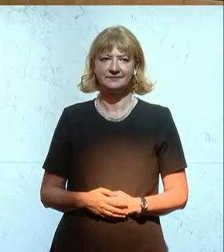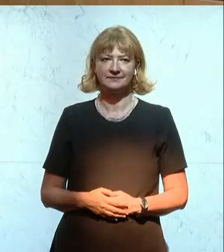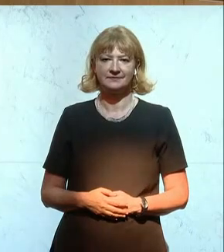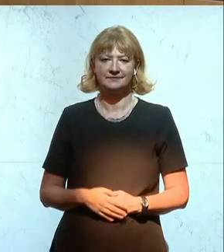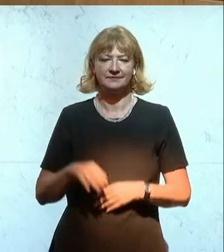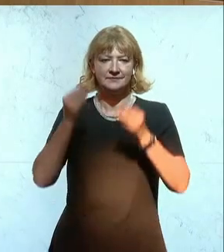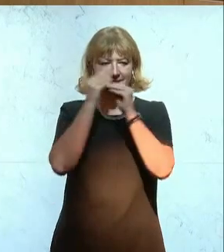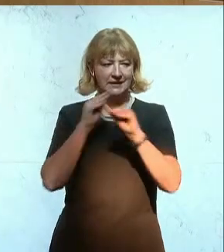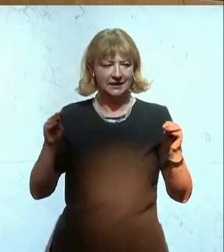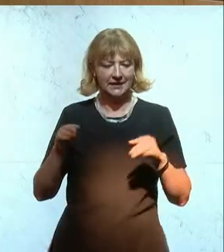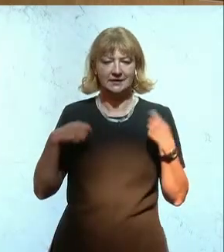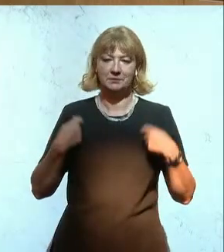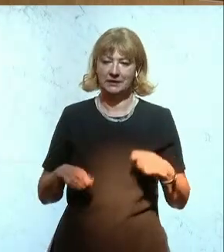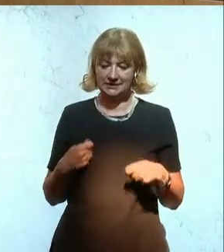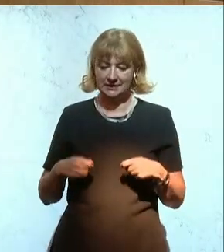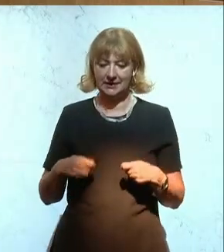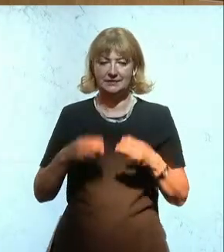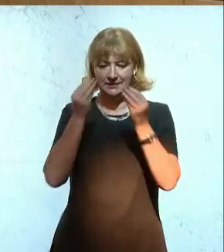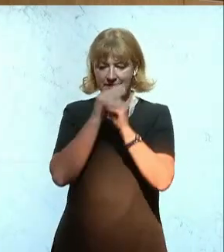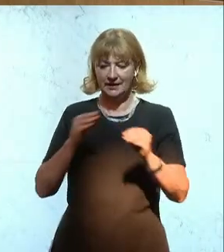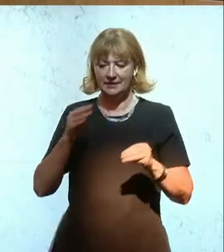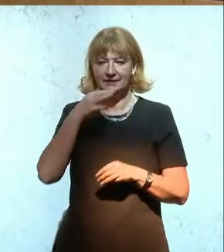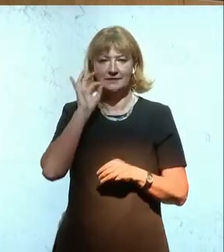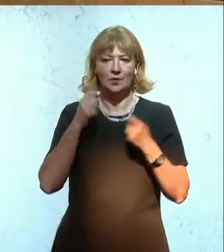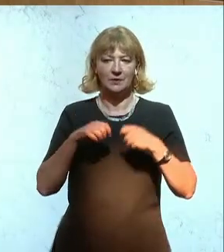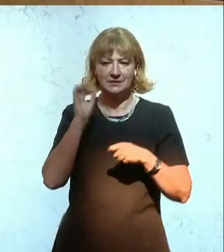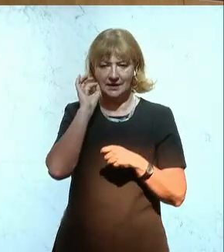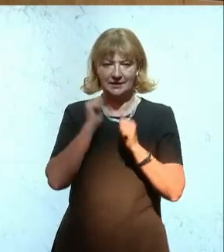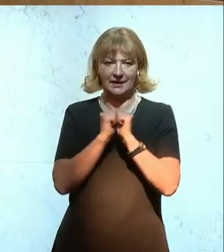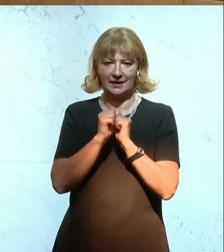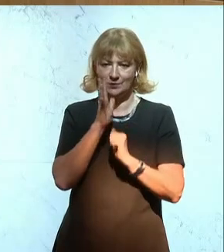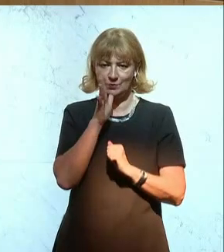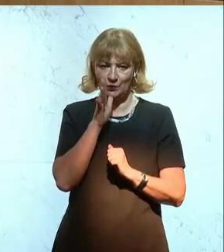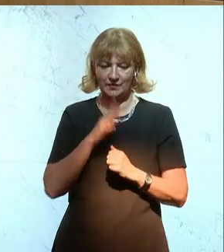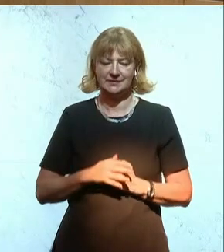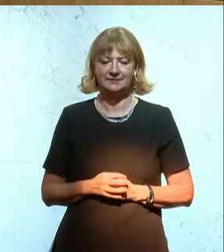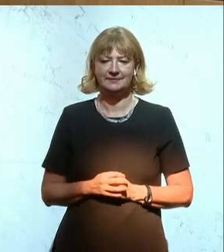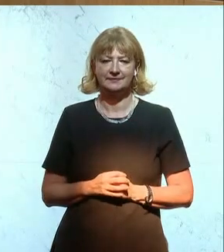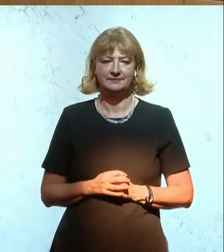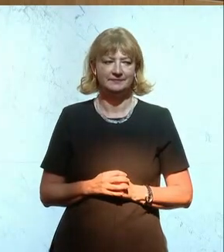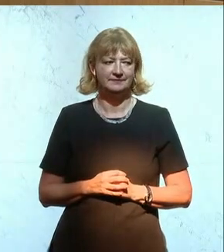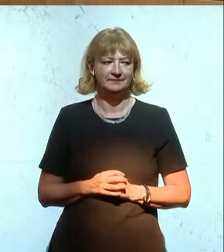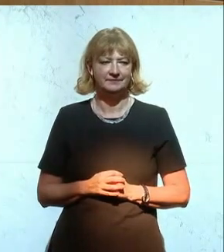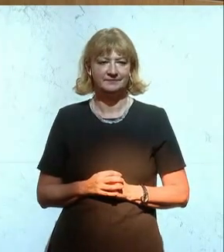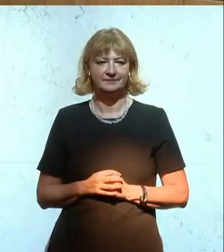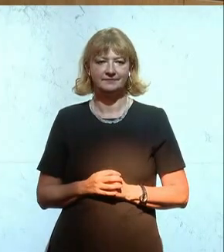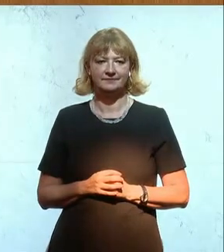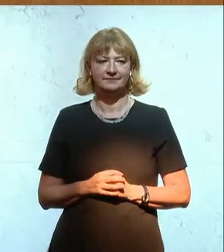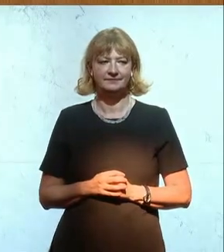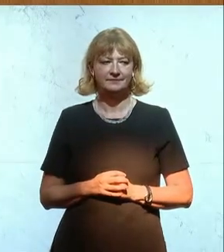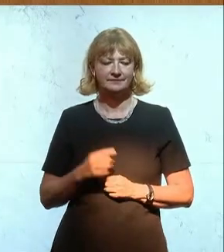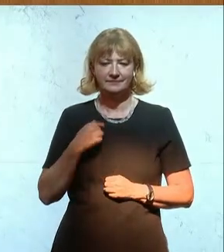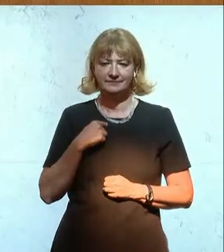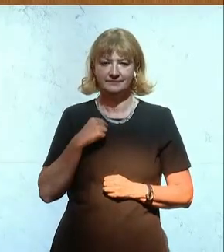Sehr geehrter Präsident, sehr geehrte Frau Präsidentin des Rechnungshofes, auch ich spreche zur